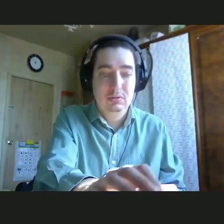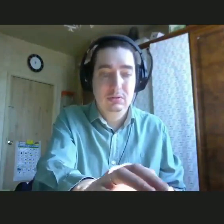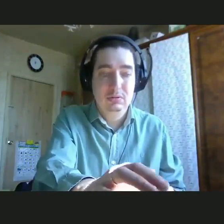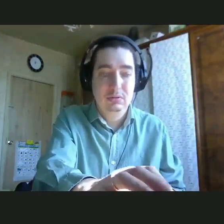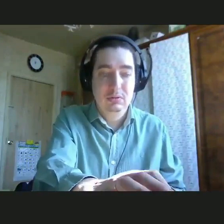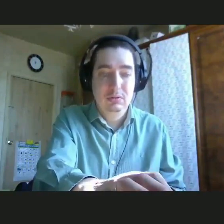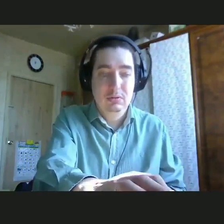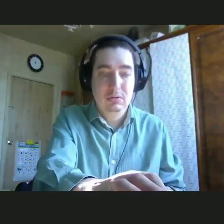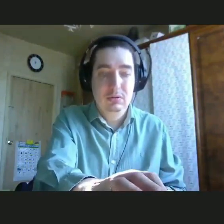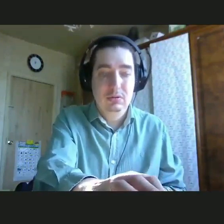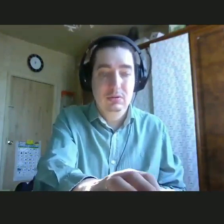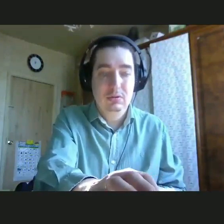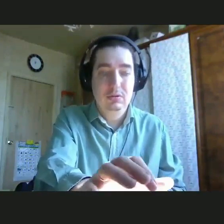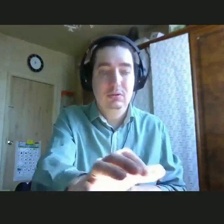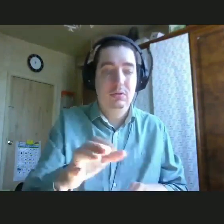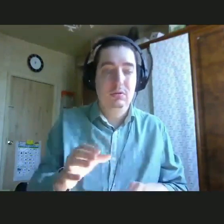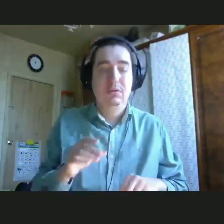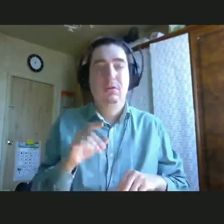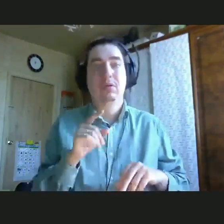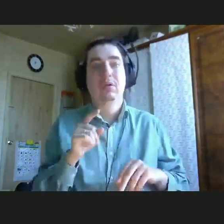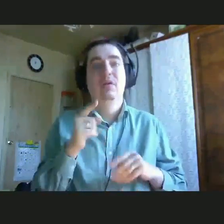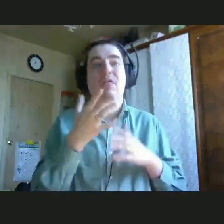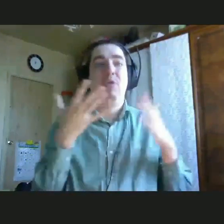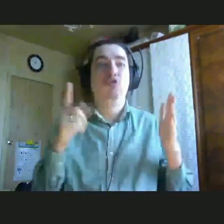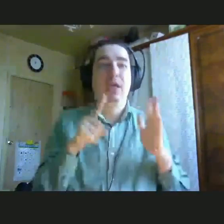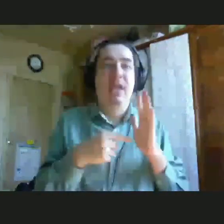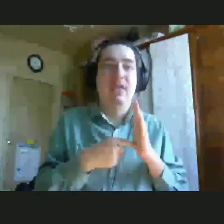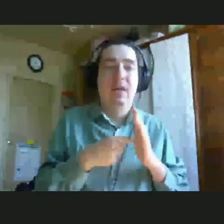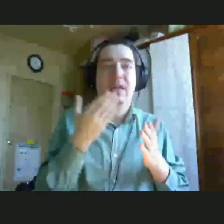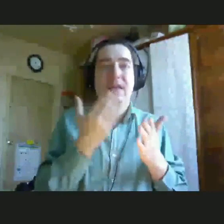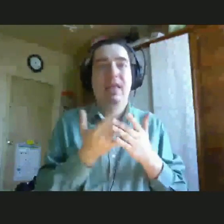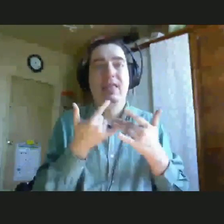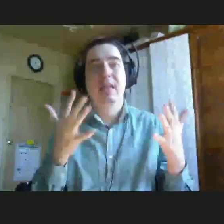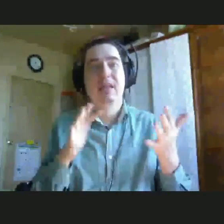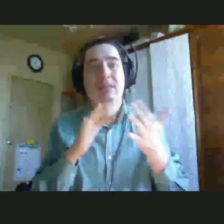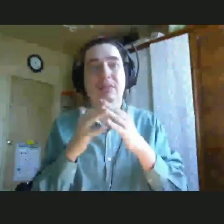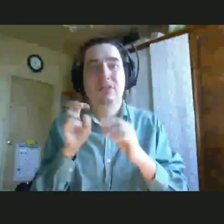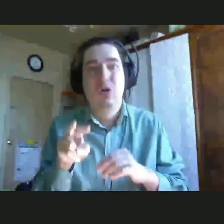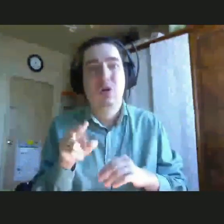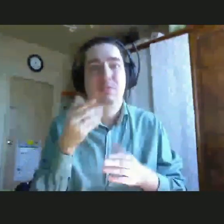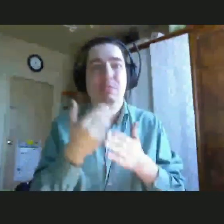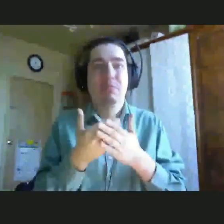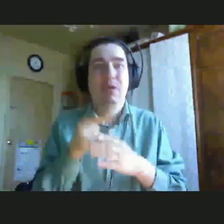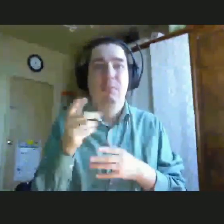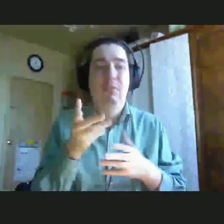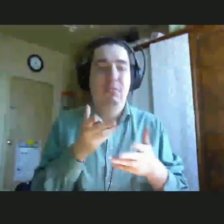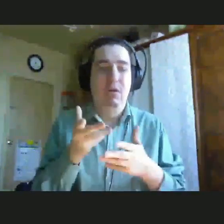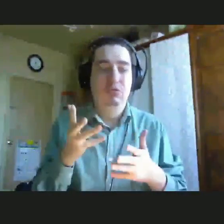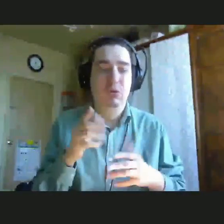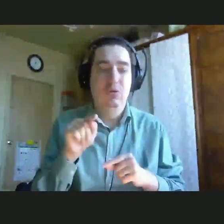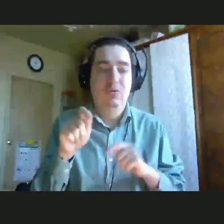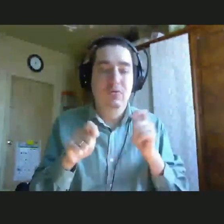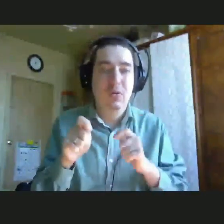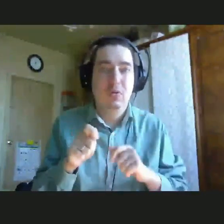или в небольших городах, вот, около Казани, есть несколько сел, Бугульма, например, это небольшой город, и около